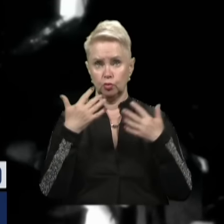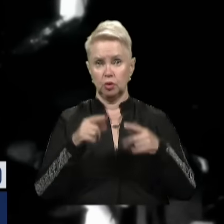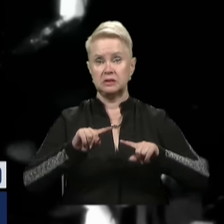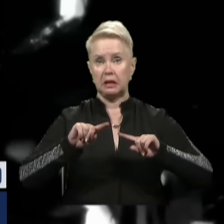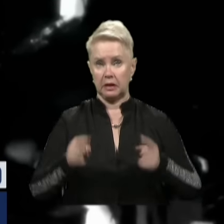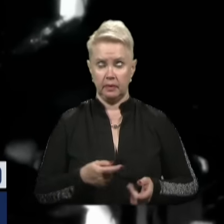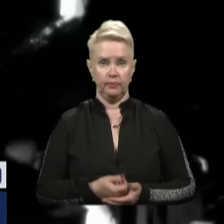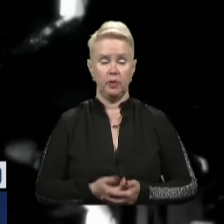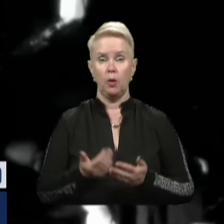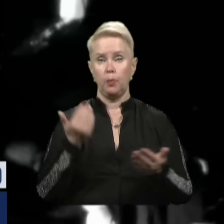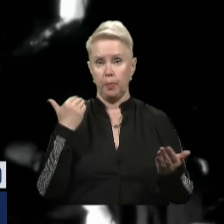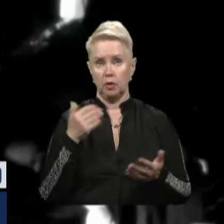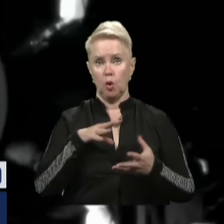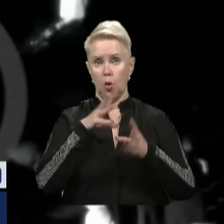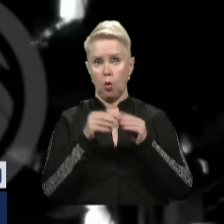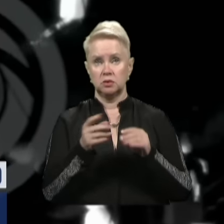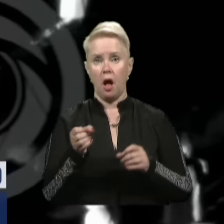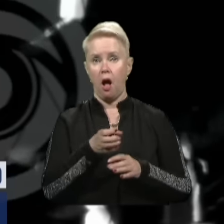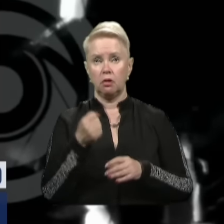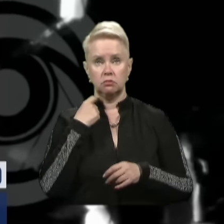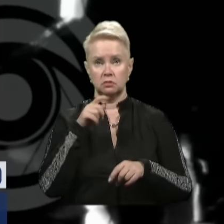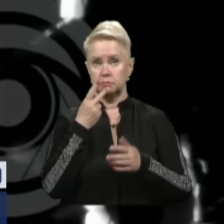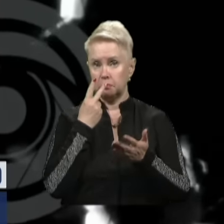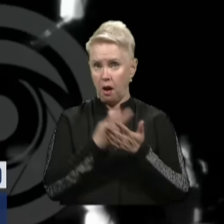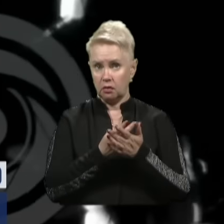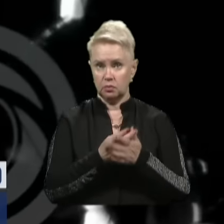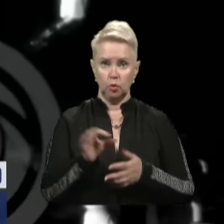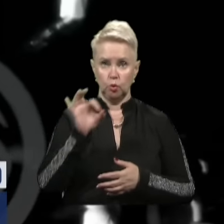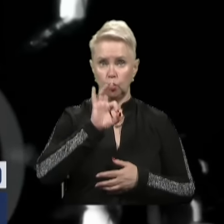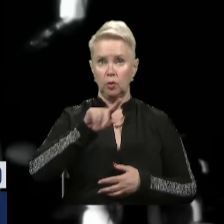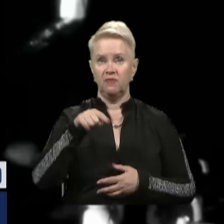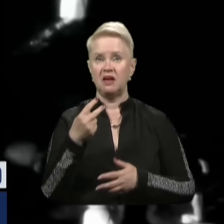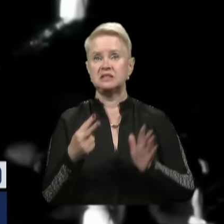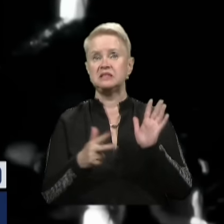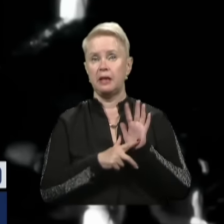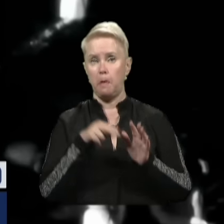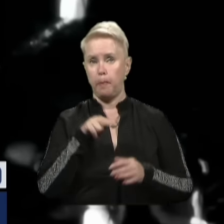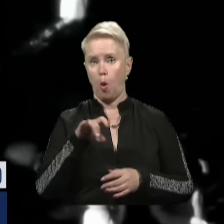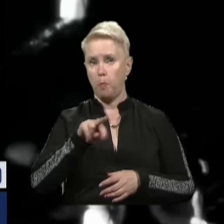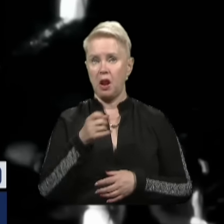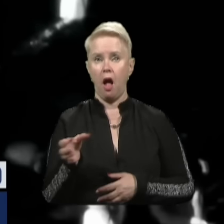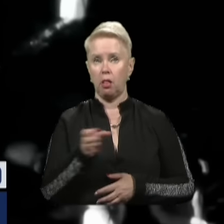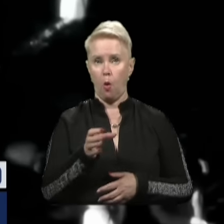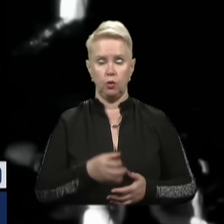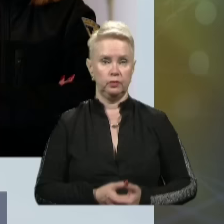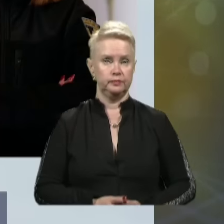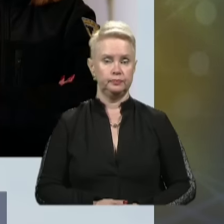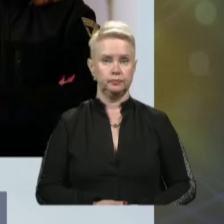затримали. Попередньо результати алкотестера показали 0,27 проміле алкоголю.